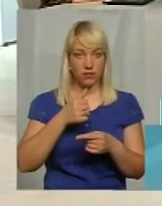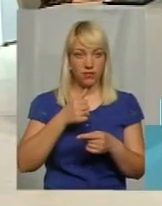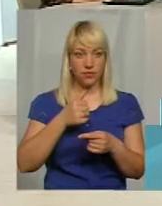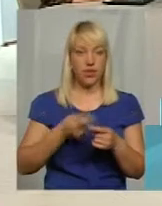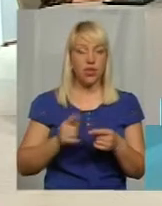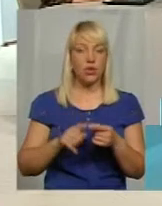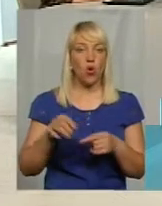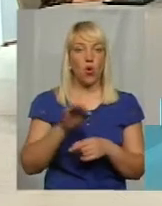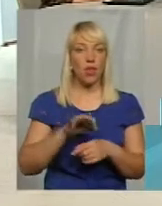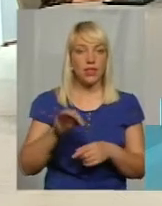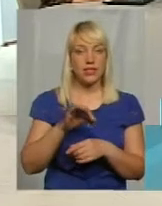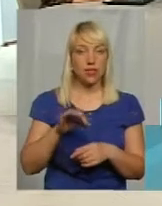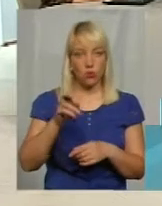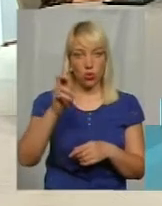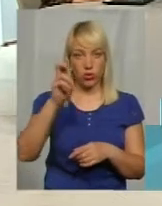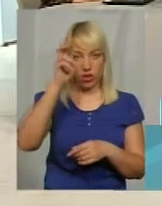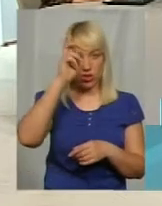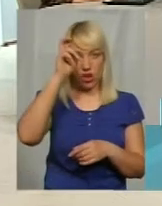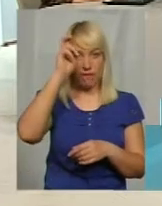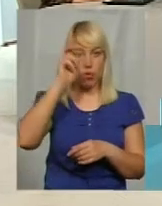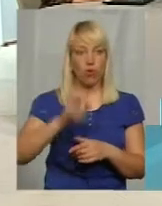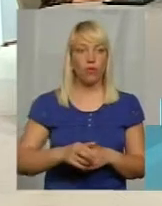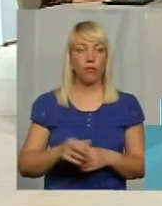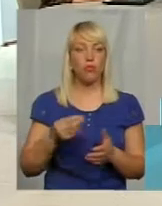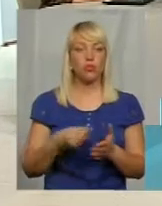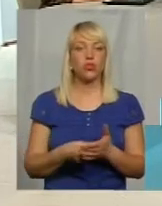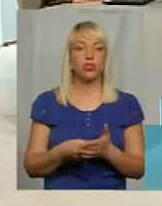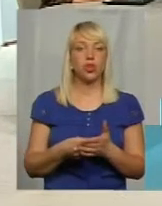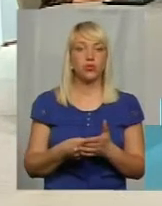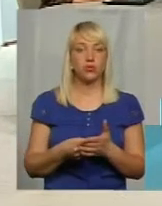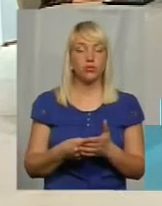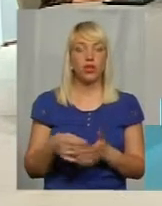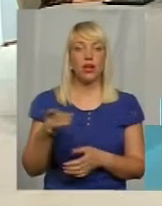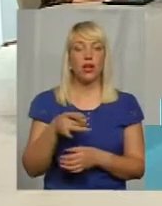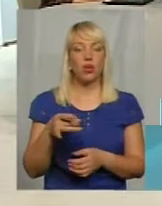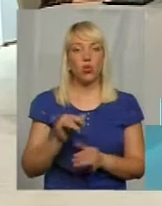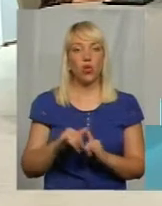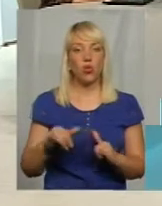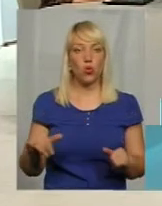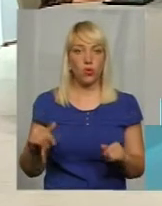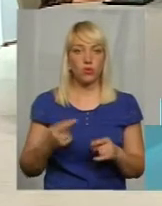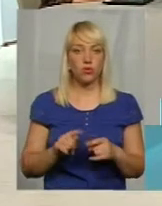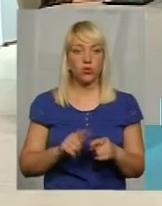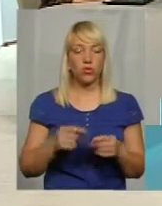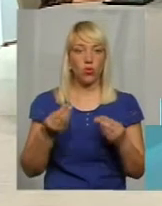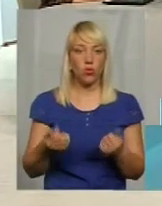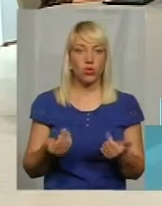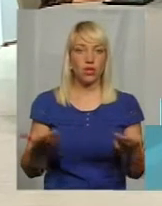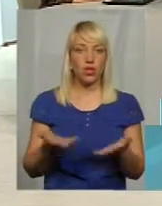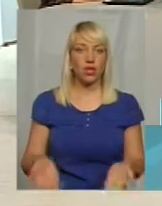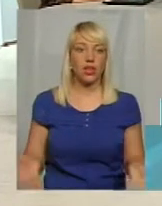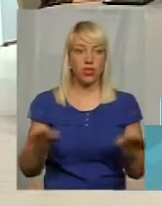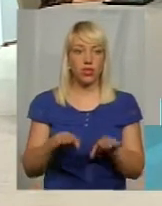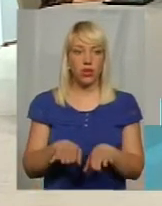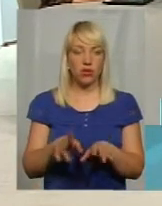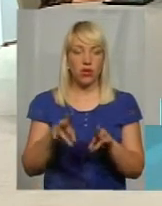з обласного, з державного бюджету, з державного фонду регіонального розвитку. Кошти, які лишаються